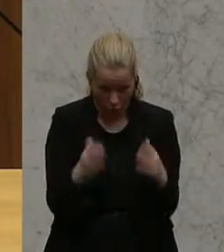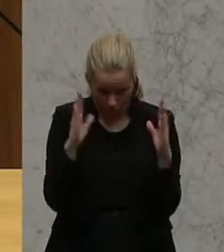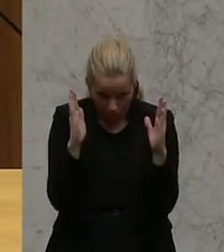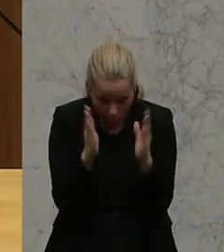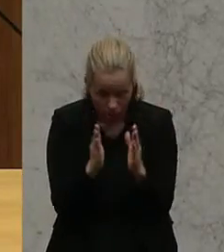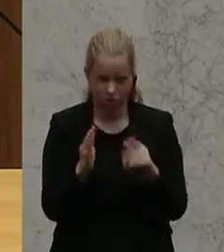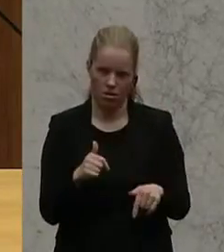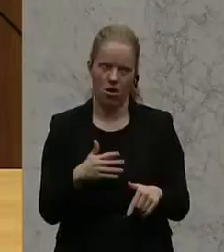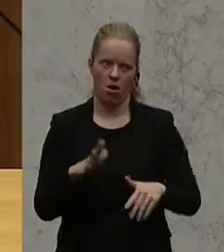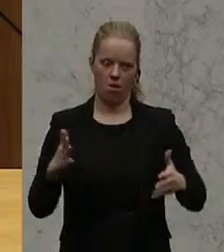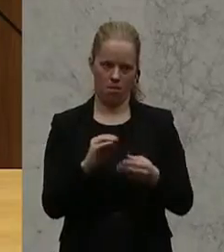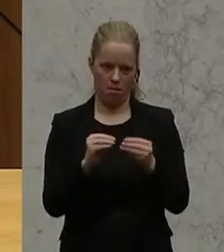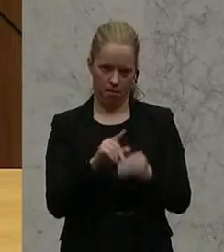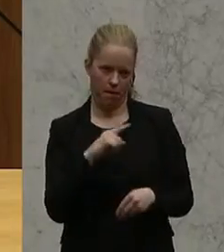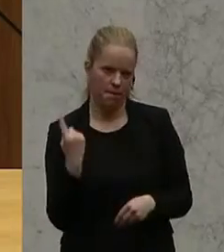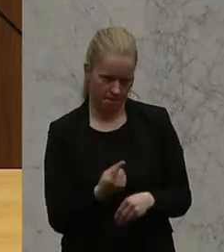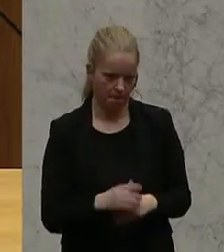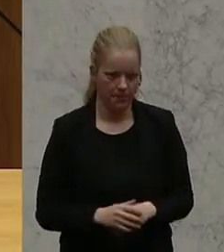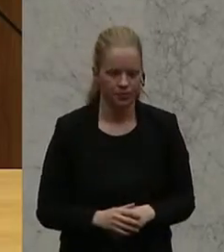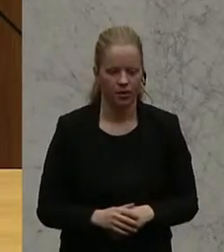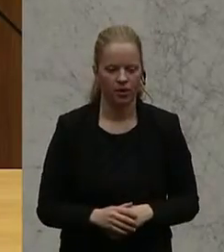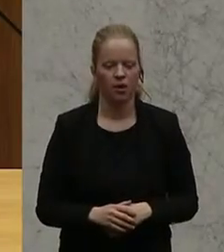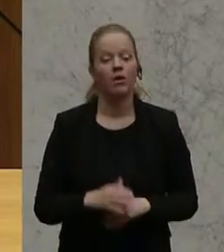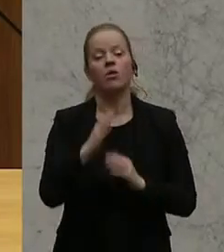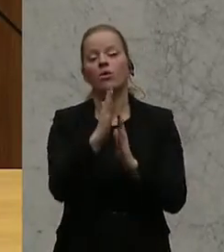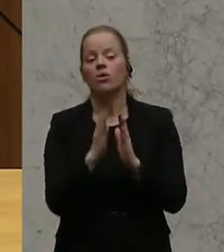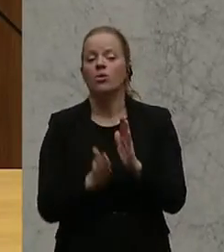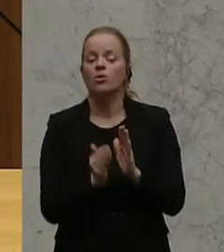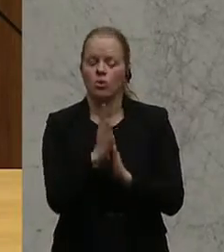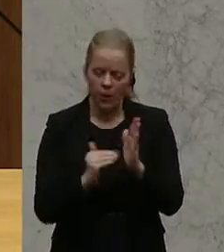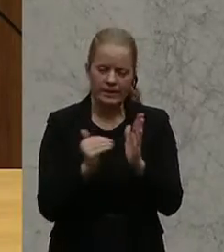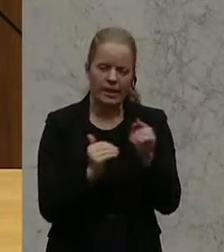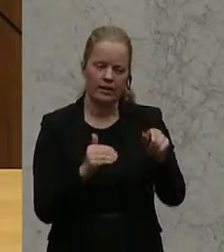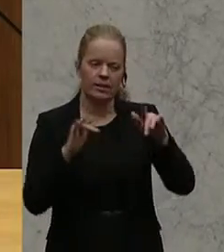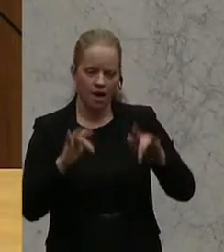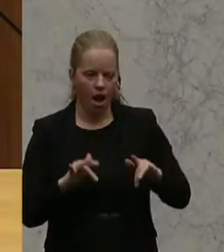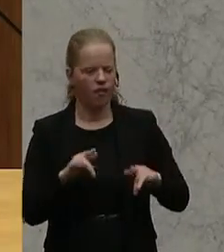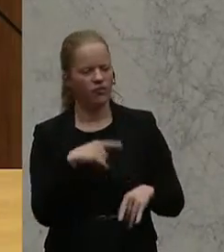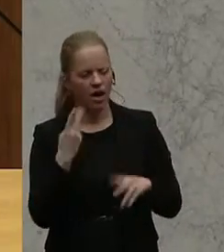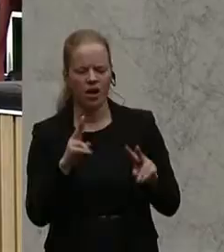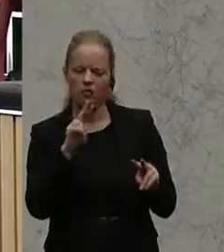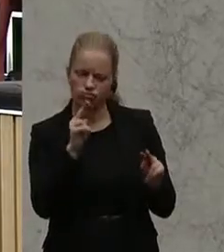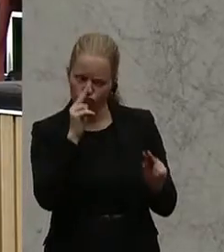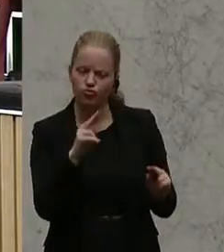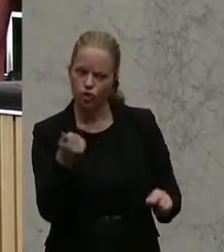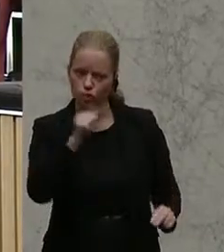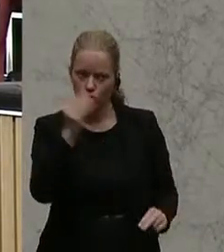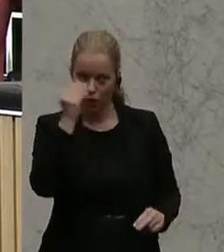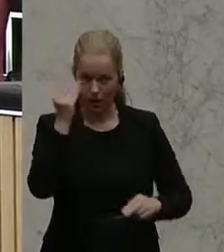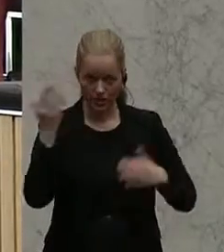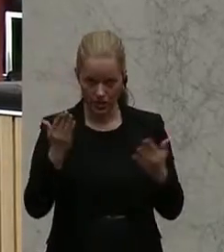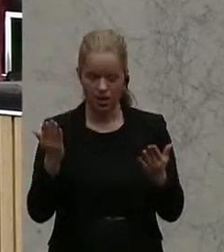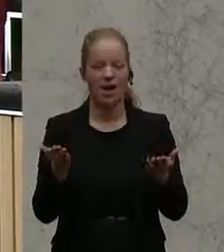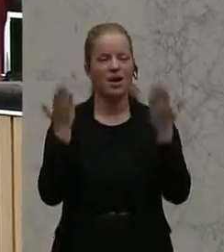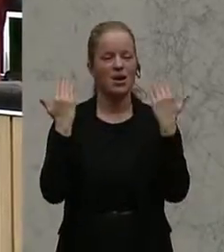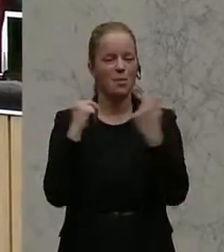und Herren. Neuseeland hat aber auch, und daraus können wir auch tatsächlich lernen, den Klimawandel als Asylgrund